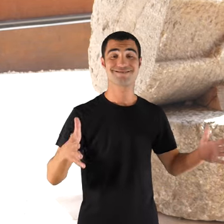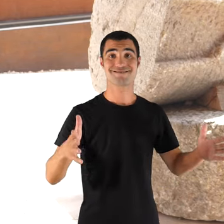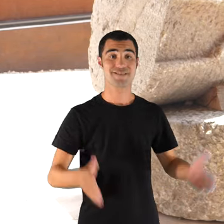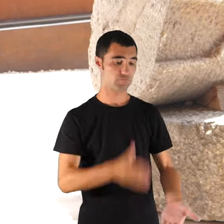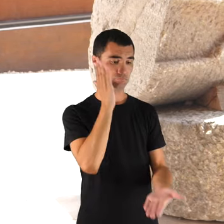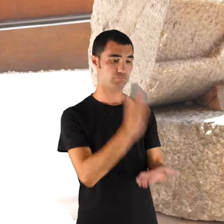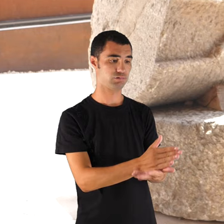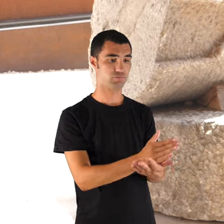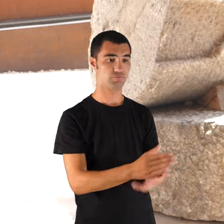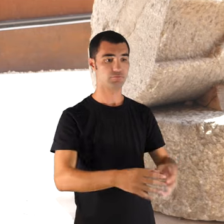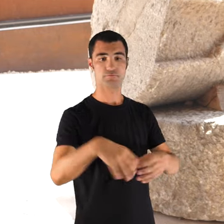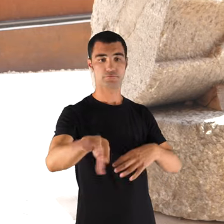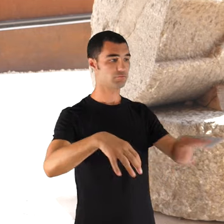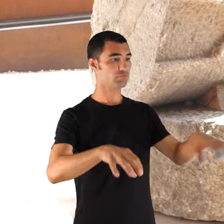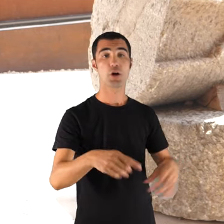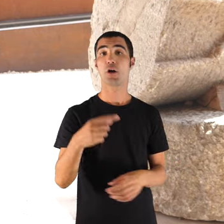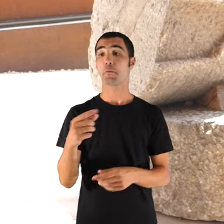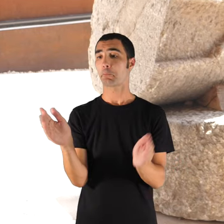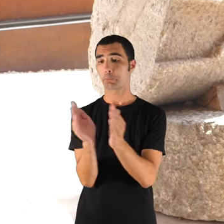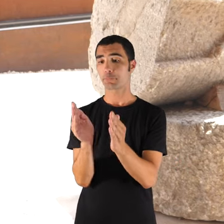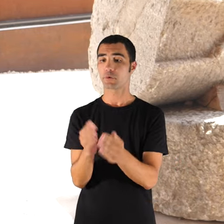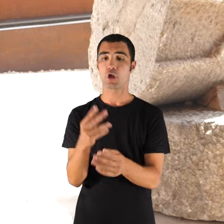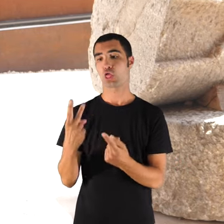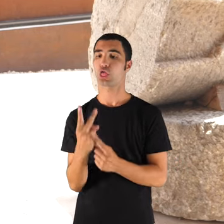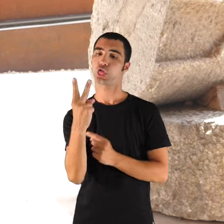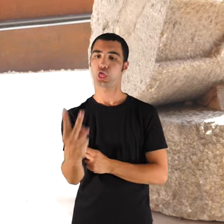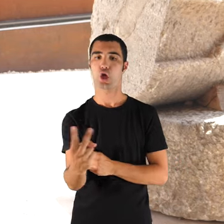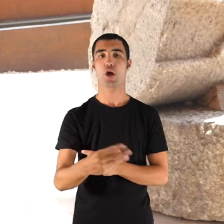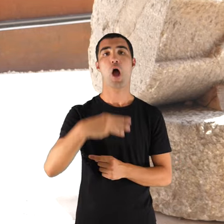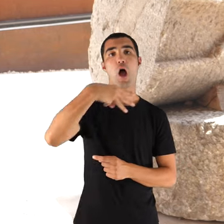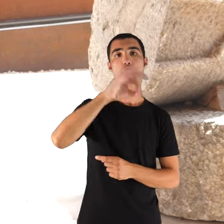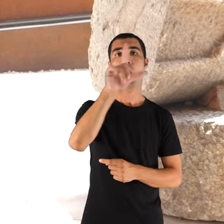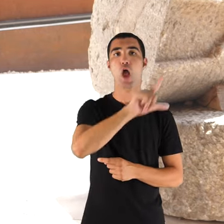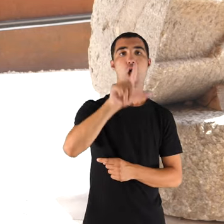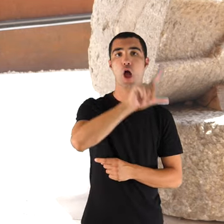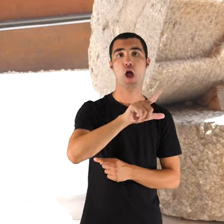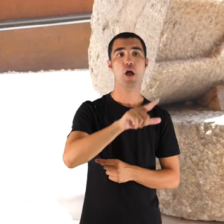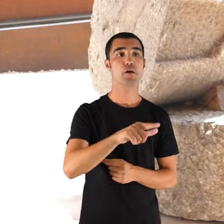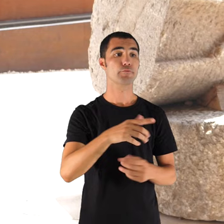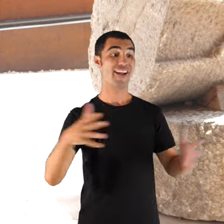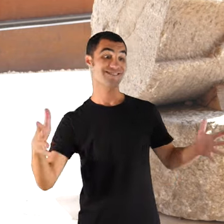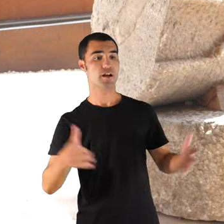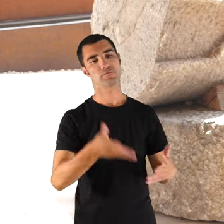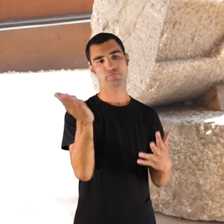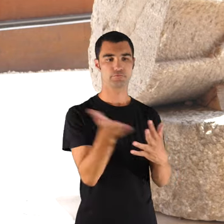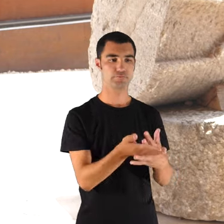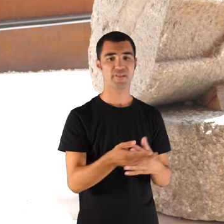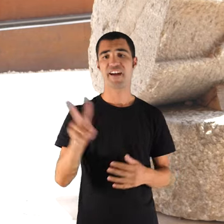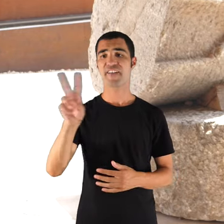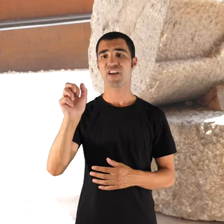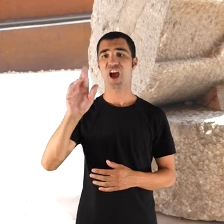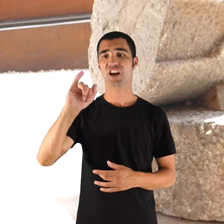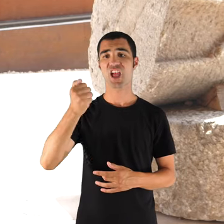donaven dos. si no hi havia un de més gros, el repartien amb una altra. Ses variades